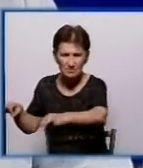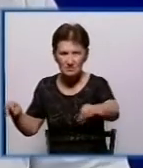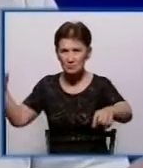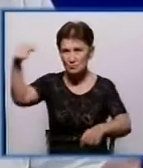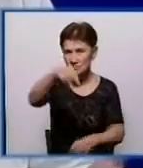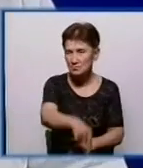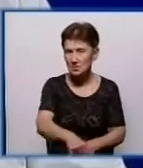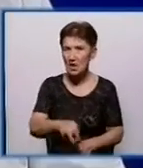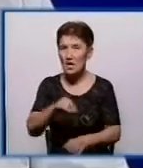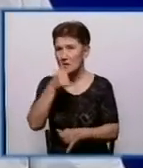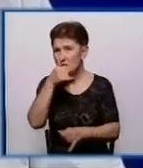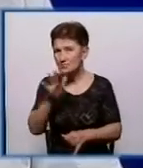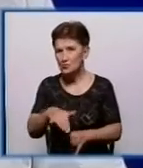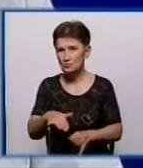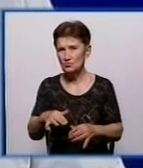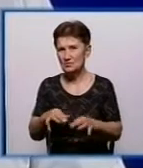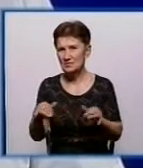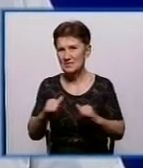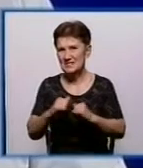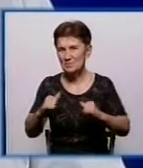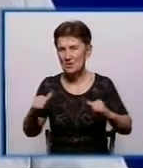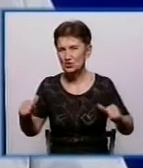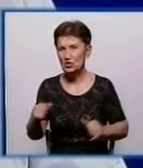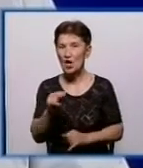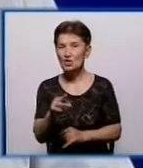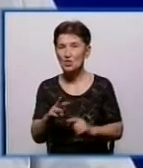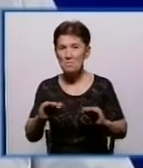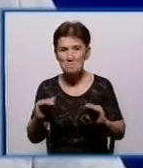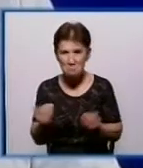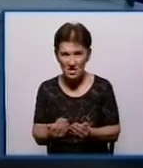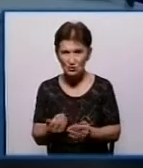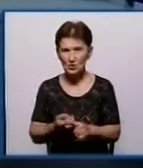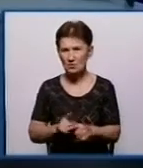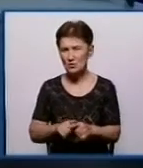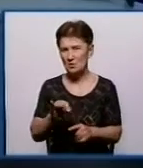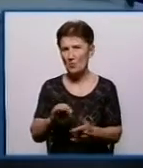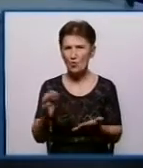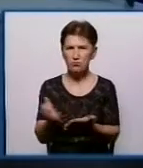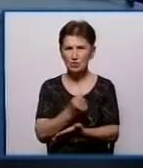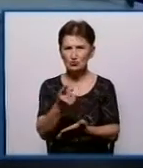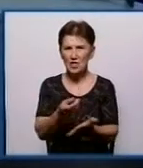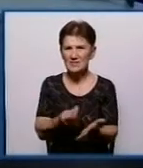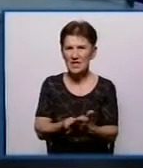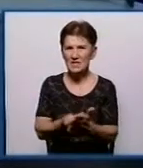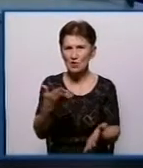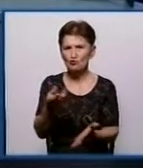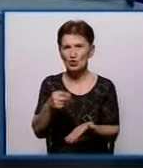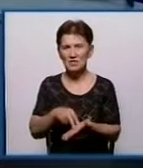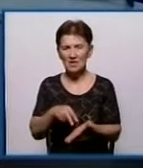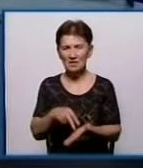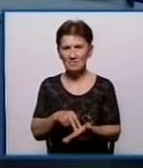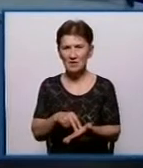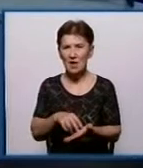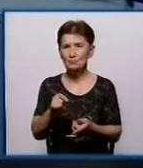нам можливість збільшити реалізацію. А чим менше реалізація, тим, відповідно, виходить дорожчий тариф, тому що витрати,